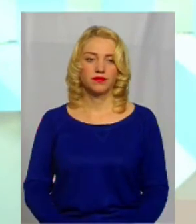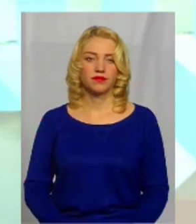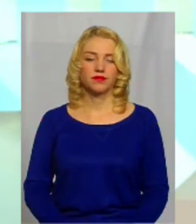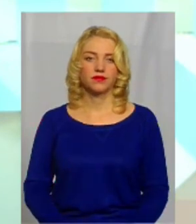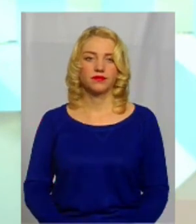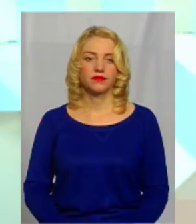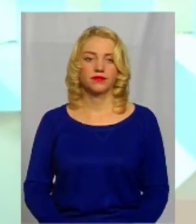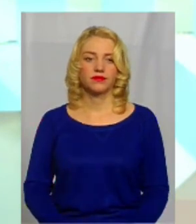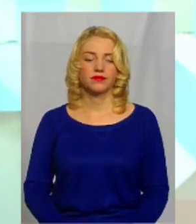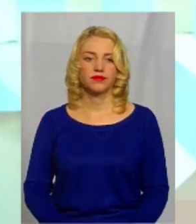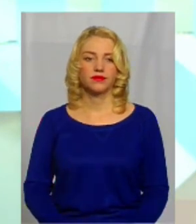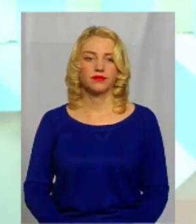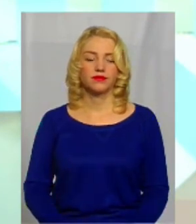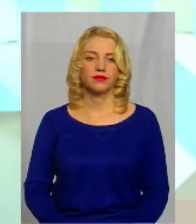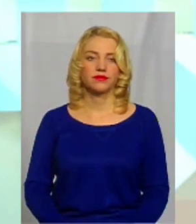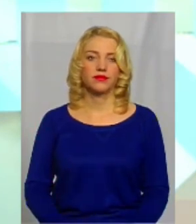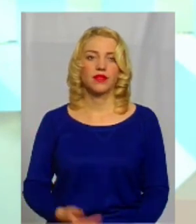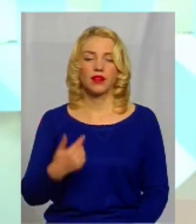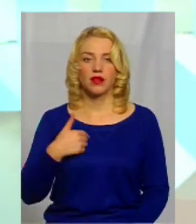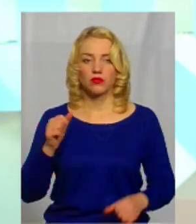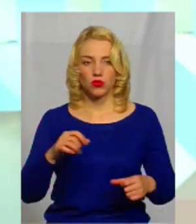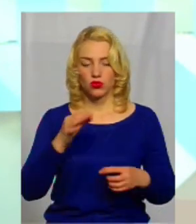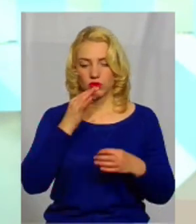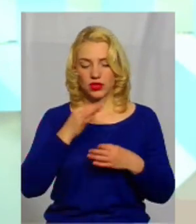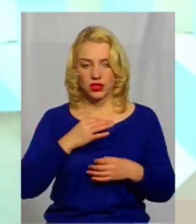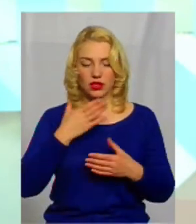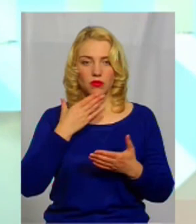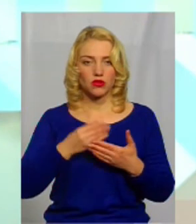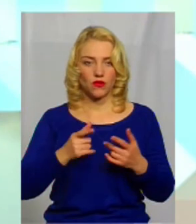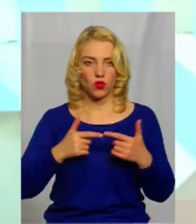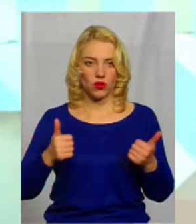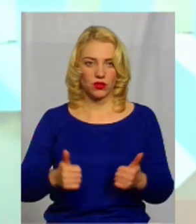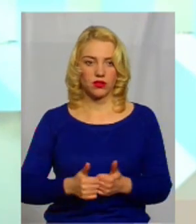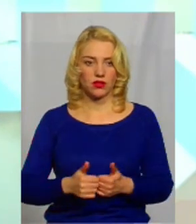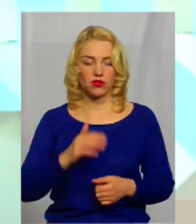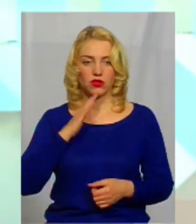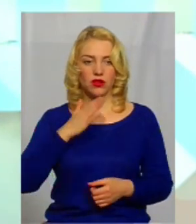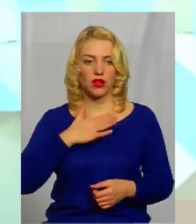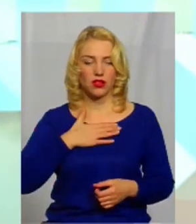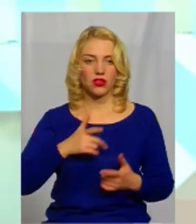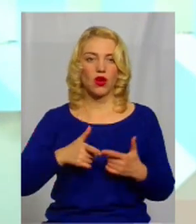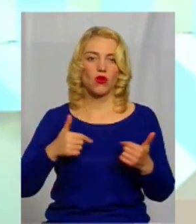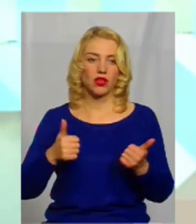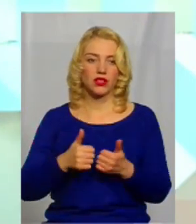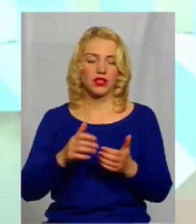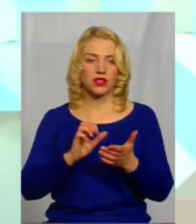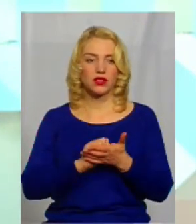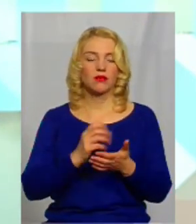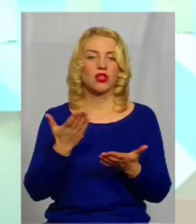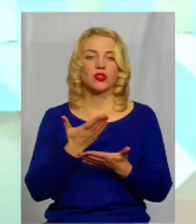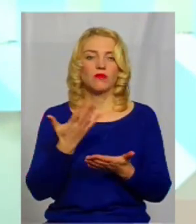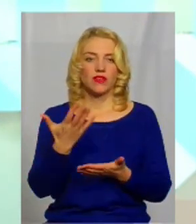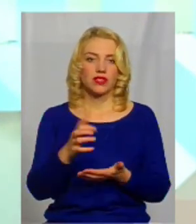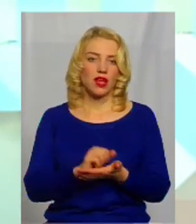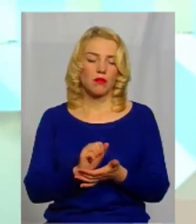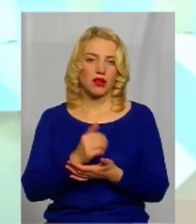Ну, я можу сказати тільки про себе, про нашу організацію. Наша організація займається, ми, у